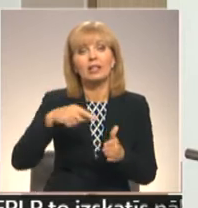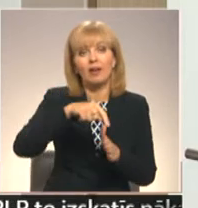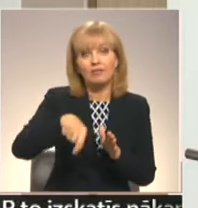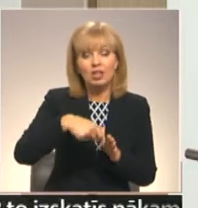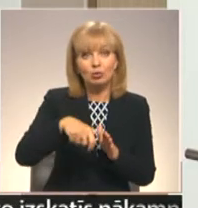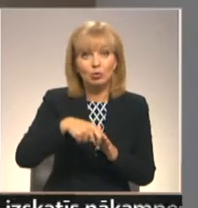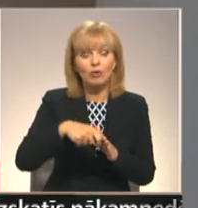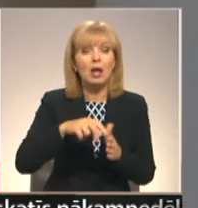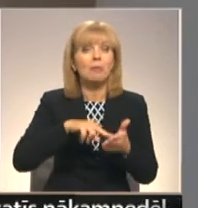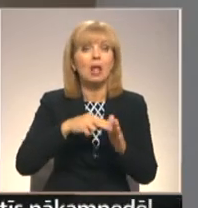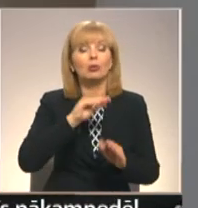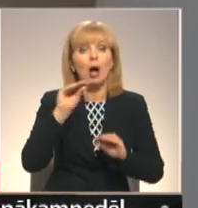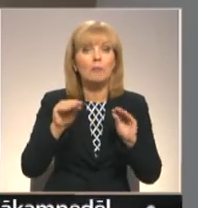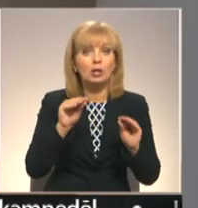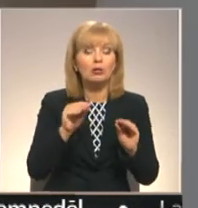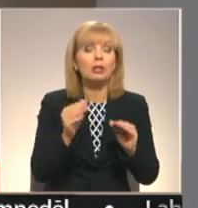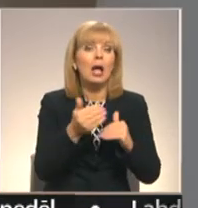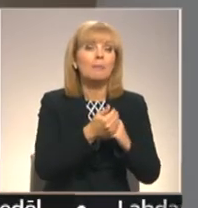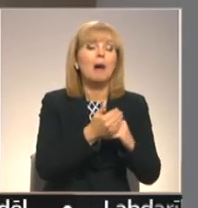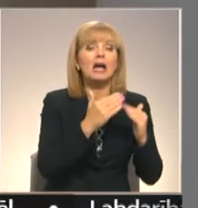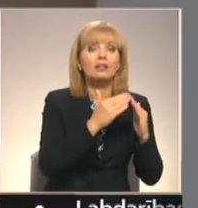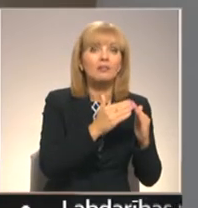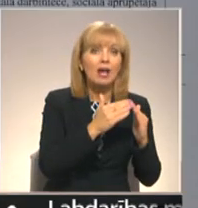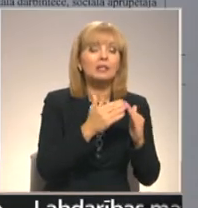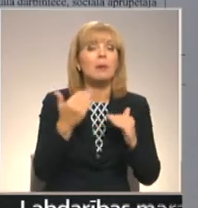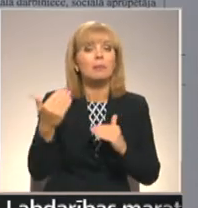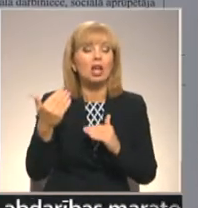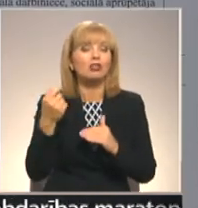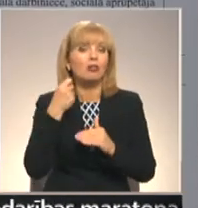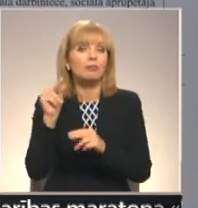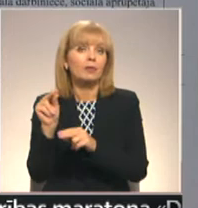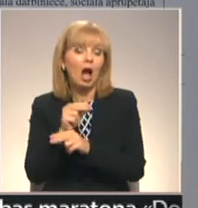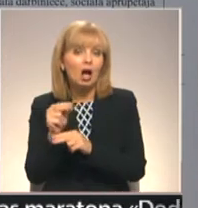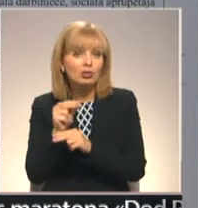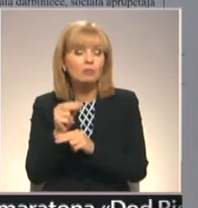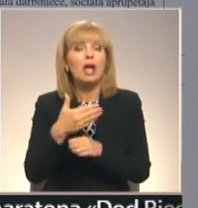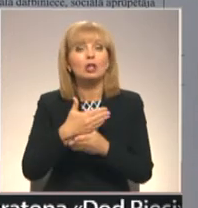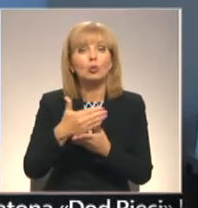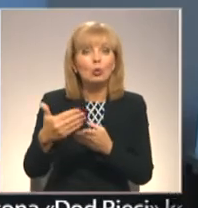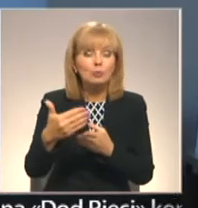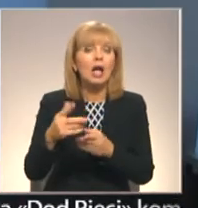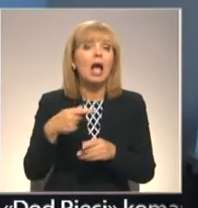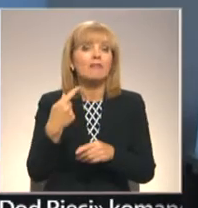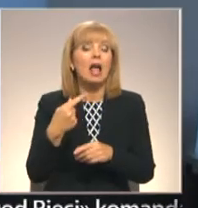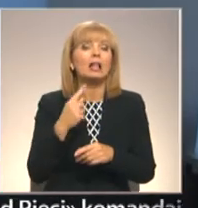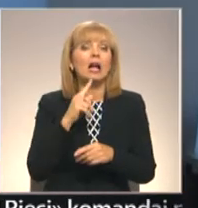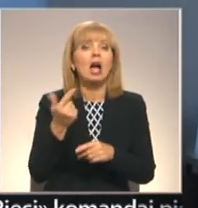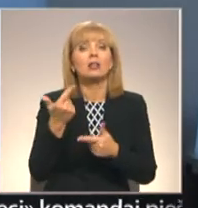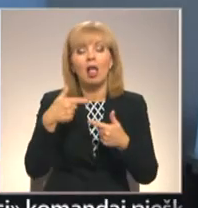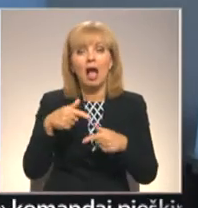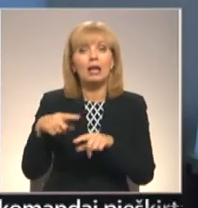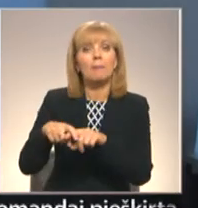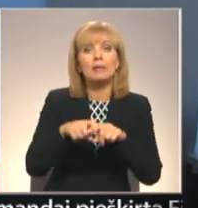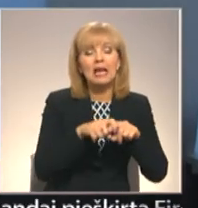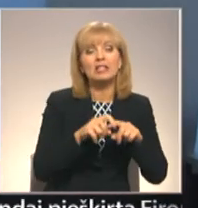arī plānojam aprīkot. Patversmes atskurptuvēs labiekārtošana vēl turpināsies, bet pēc viena pilna darbības gada iecerēts piesaistīt arī Eiropas Savienības